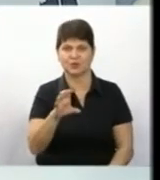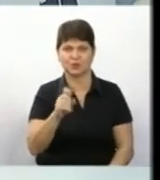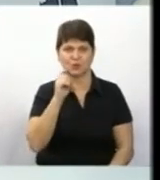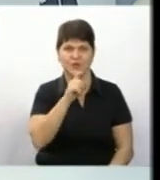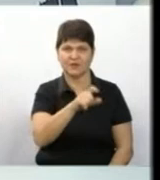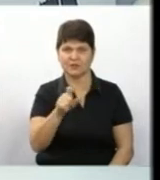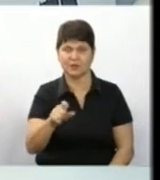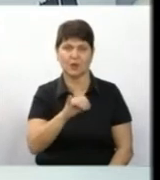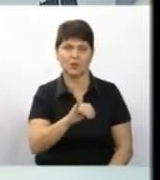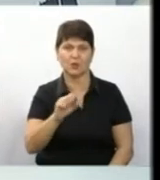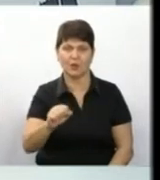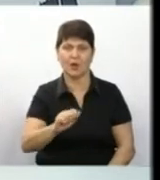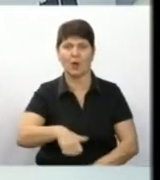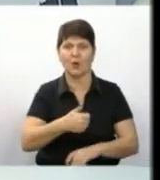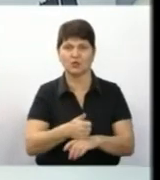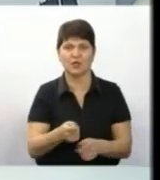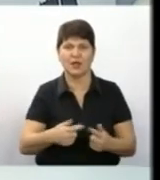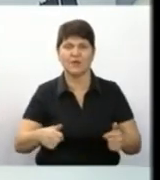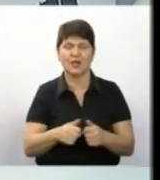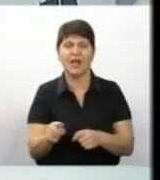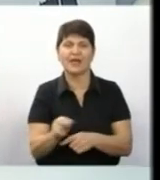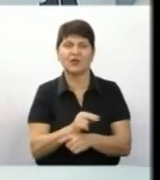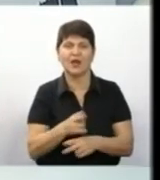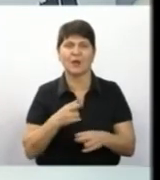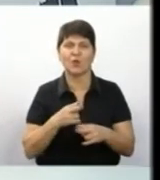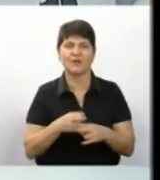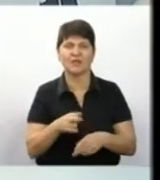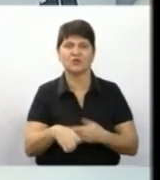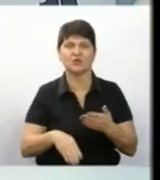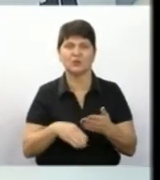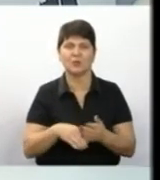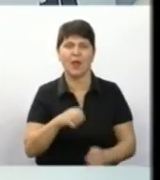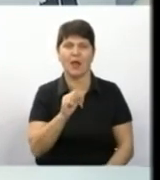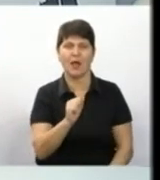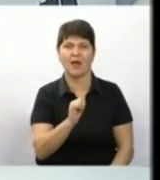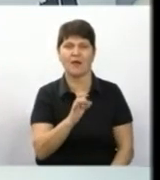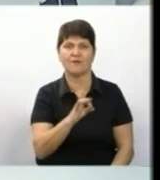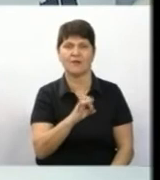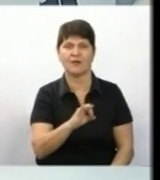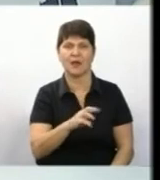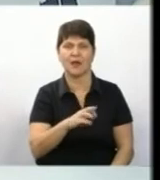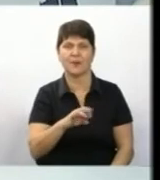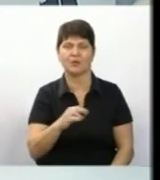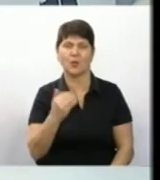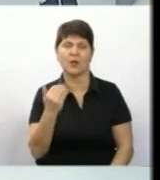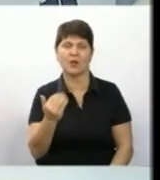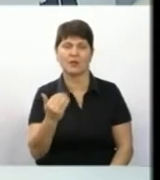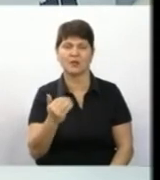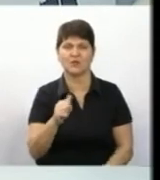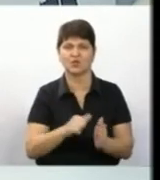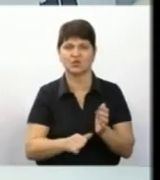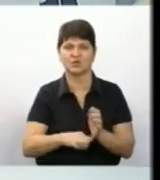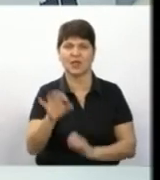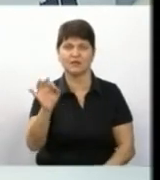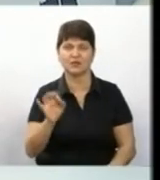Про це Суспільному розповіла очільниця відділу лікувально-профілактичної допомоги Наталія Авраменко. За її словами, 60% хворих –